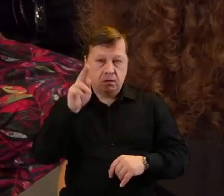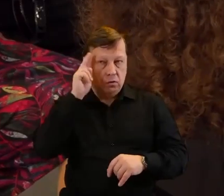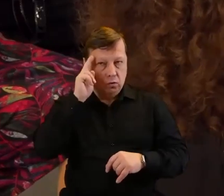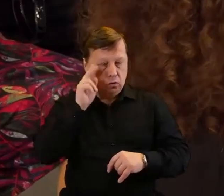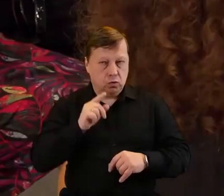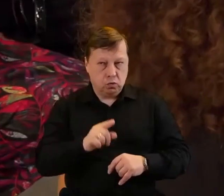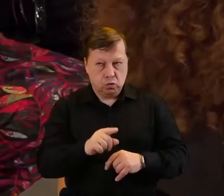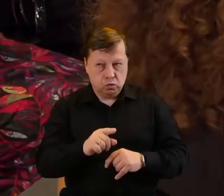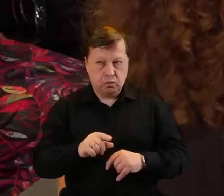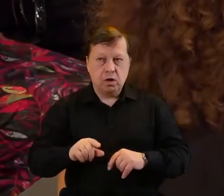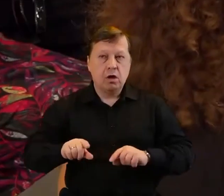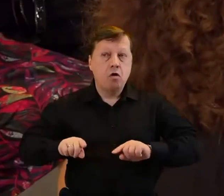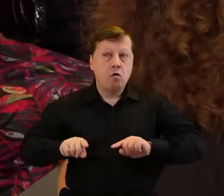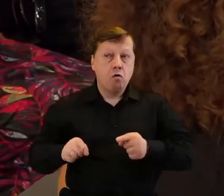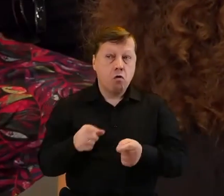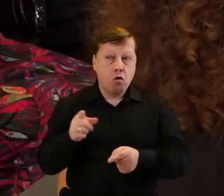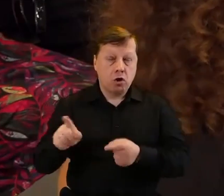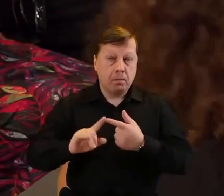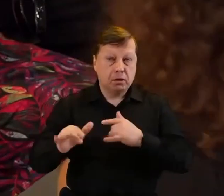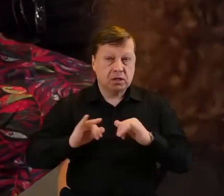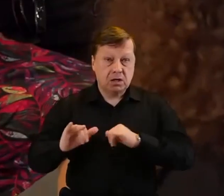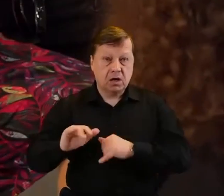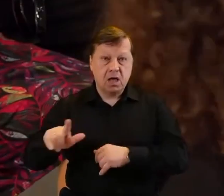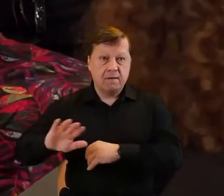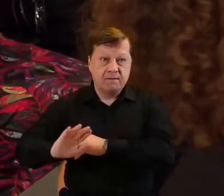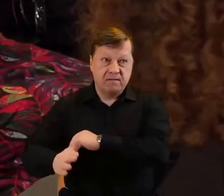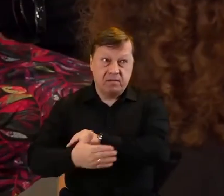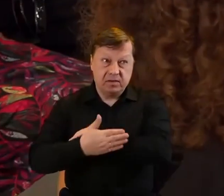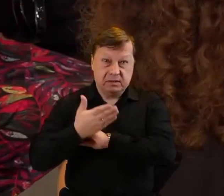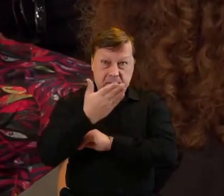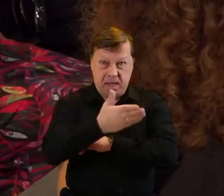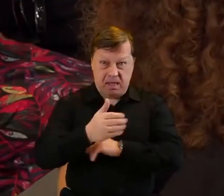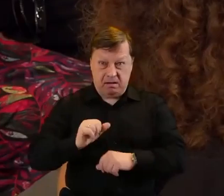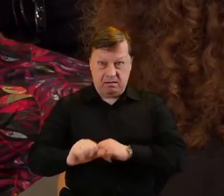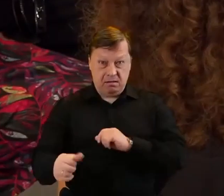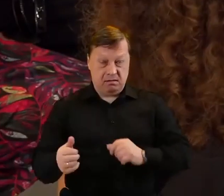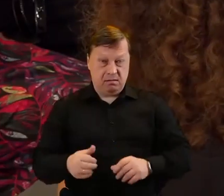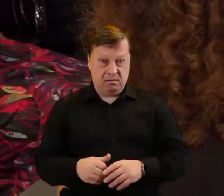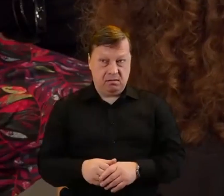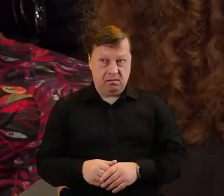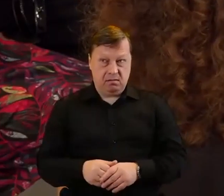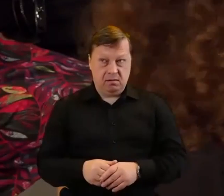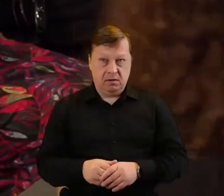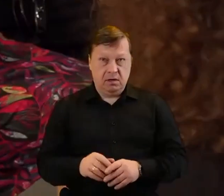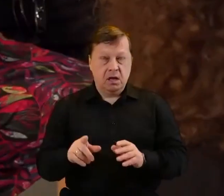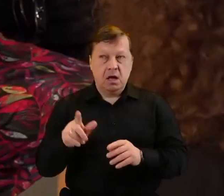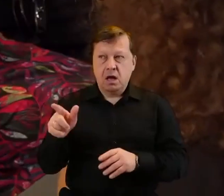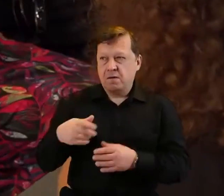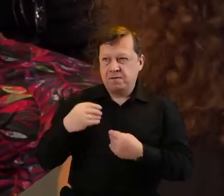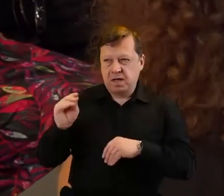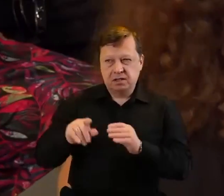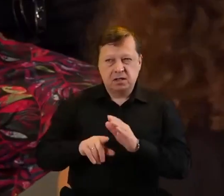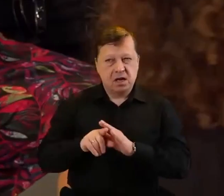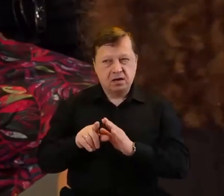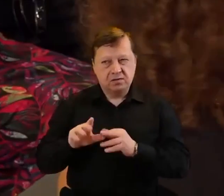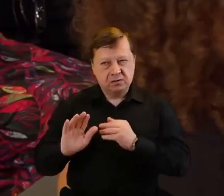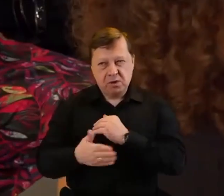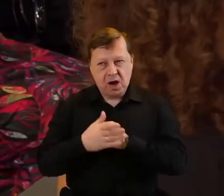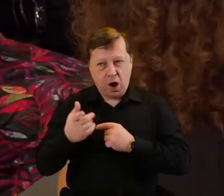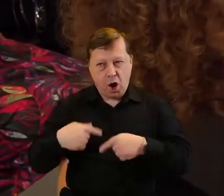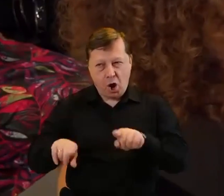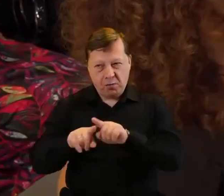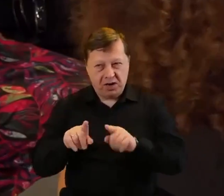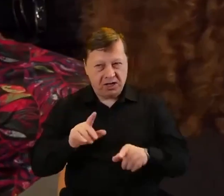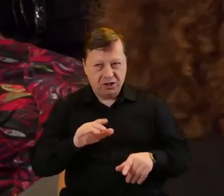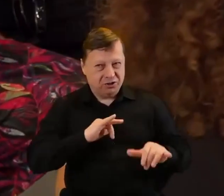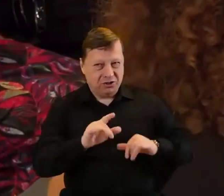te organizacje pozarządowe wspierają. Może bardziej obywateli niż rząd mam nadzieję. No,